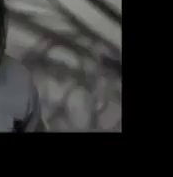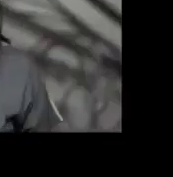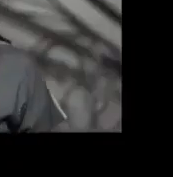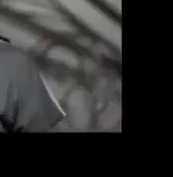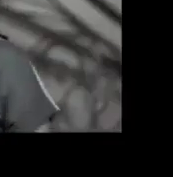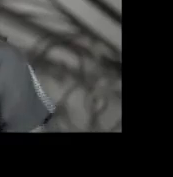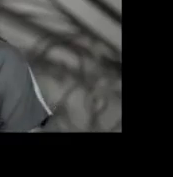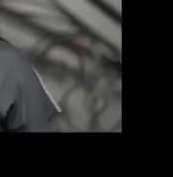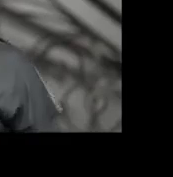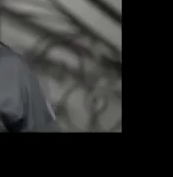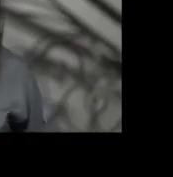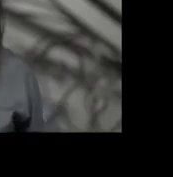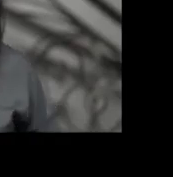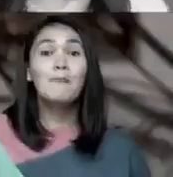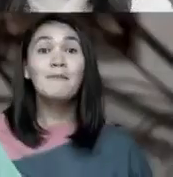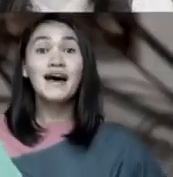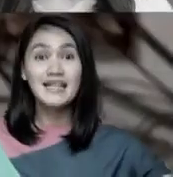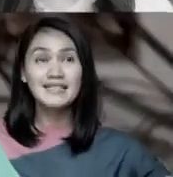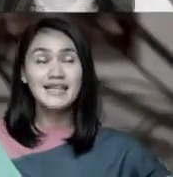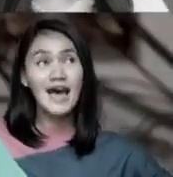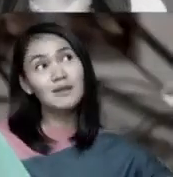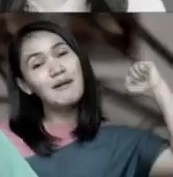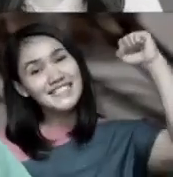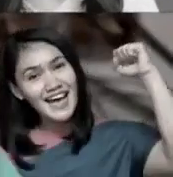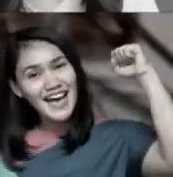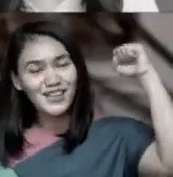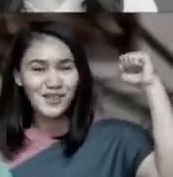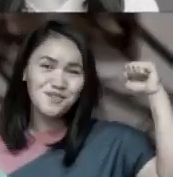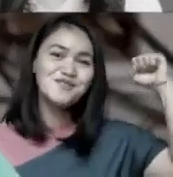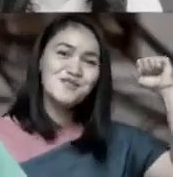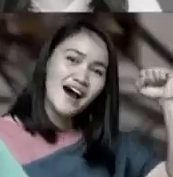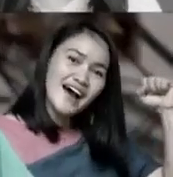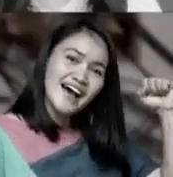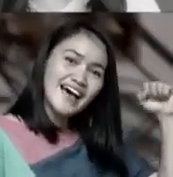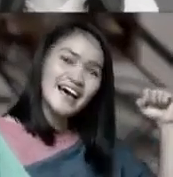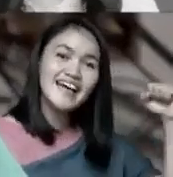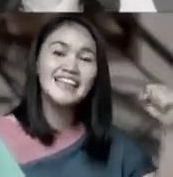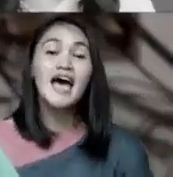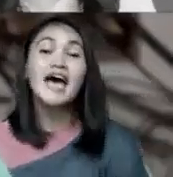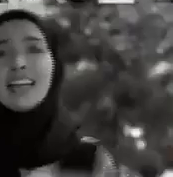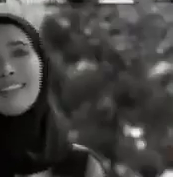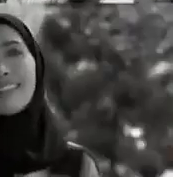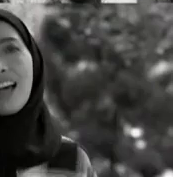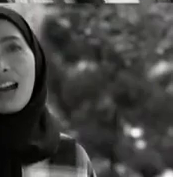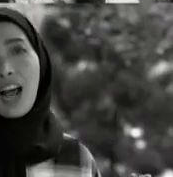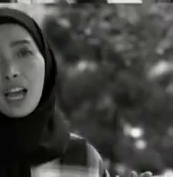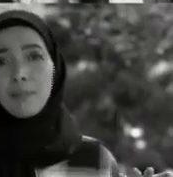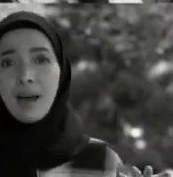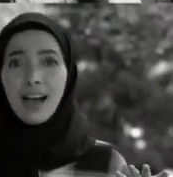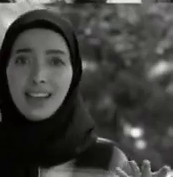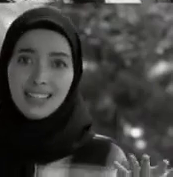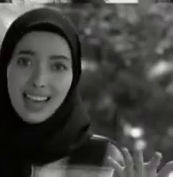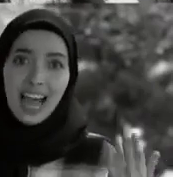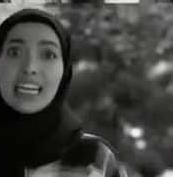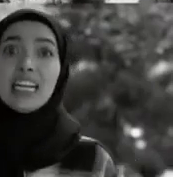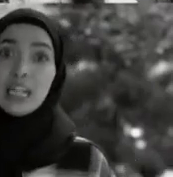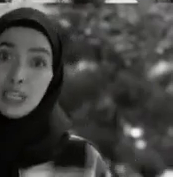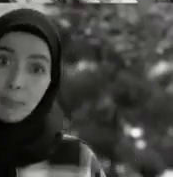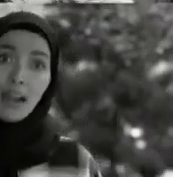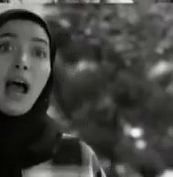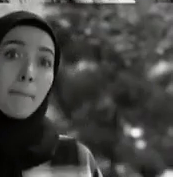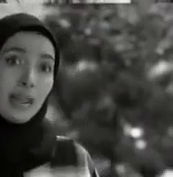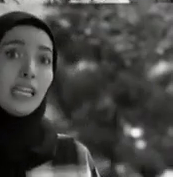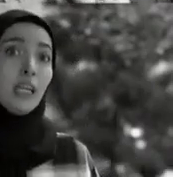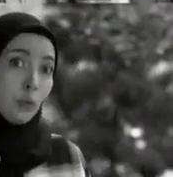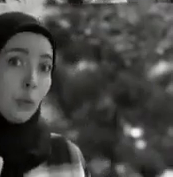hanya dengan iman amankimu, badan sehat bangsa kuat Kita daibah hanya